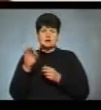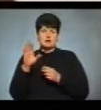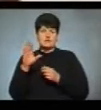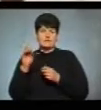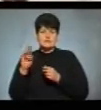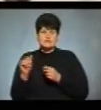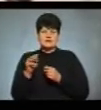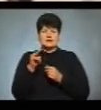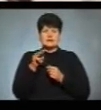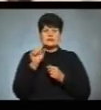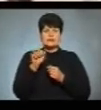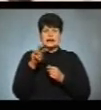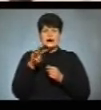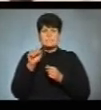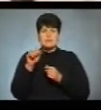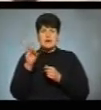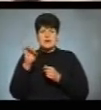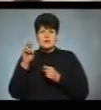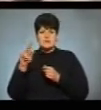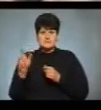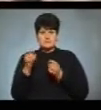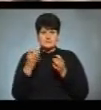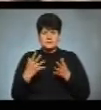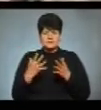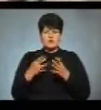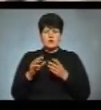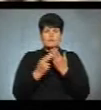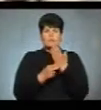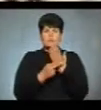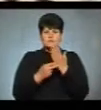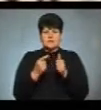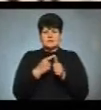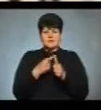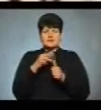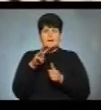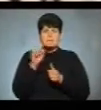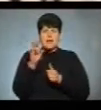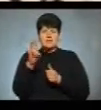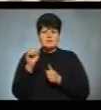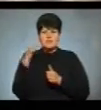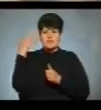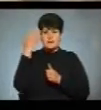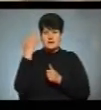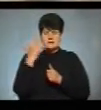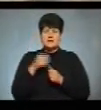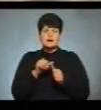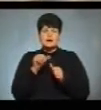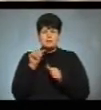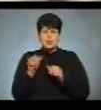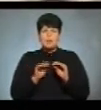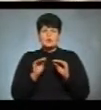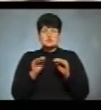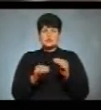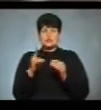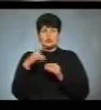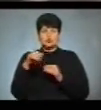Тамарець звичайний. В біблії згадується як манна небесна. Окрім того, посадили дуб,